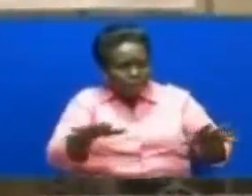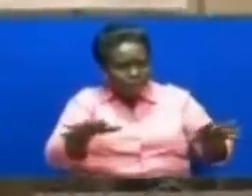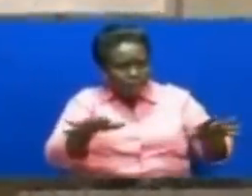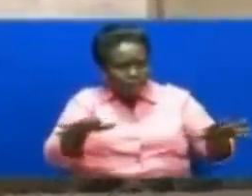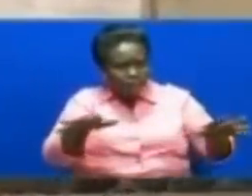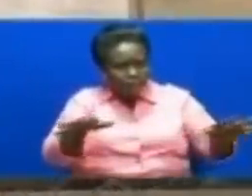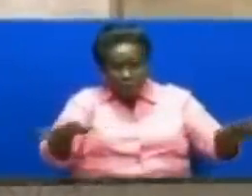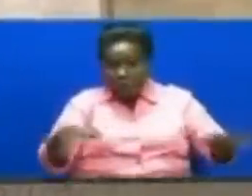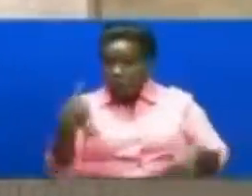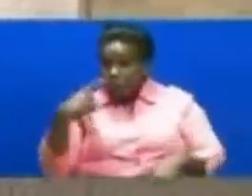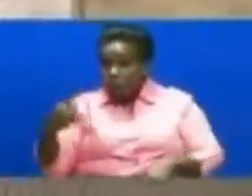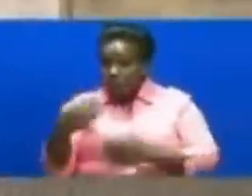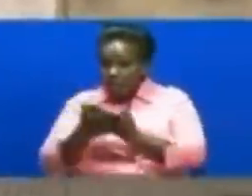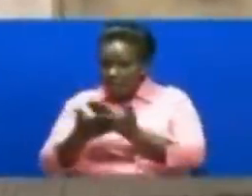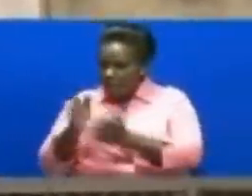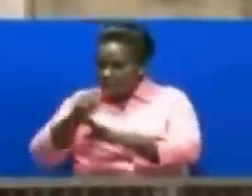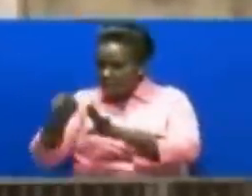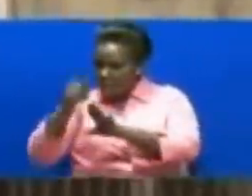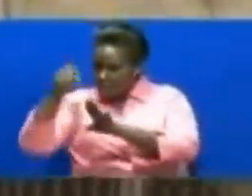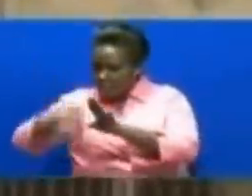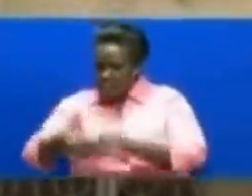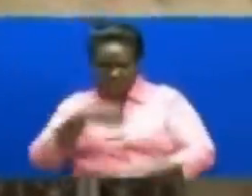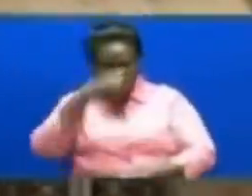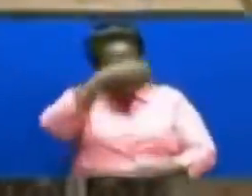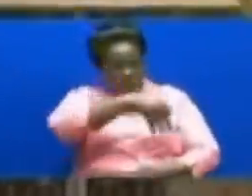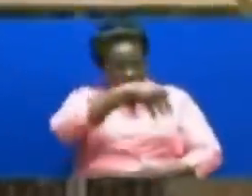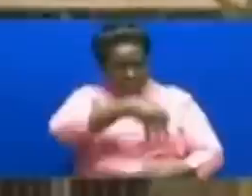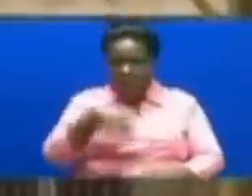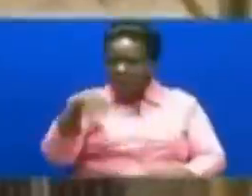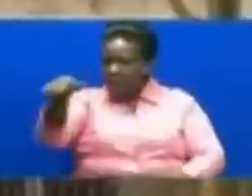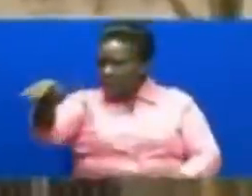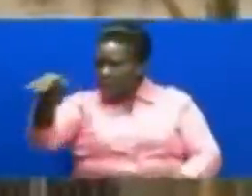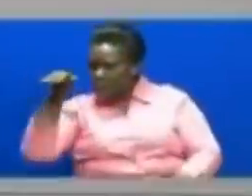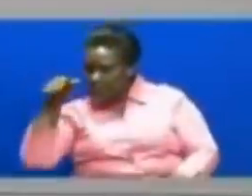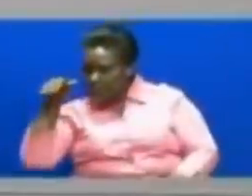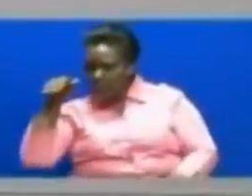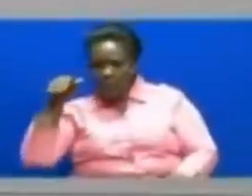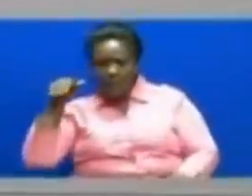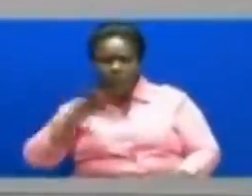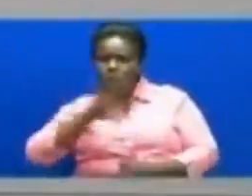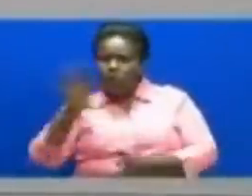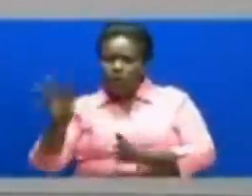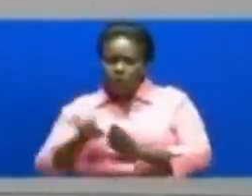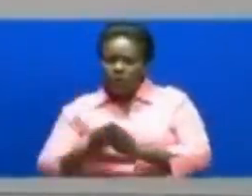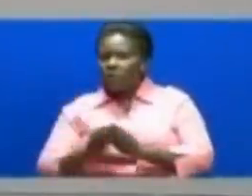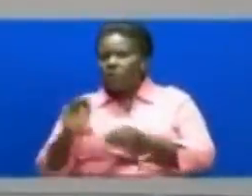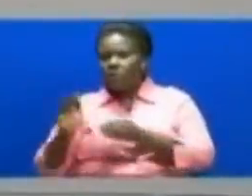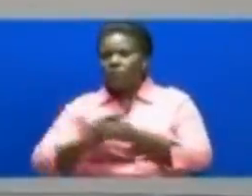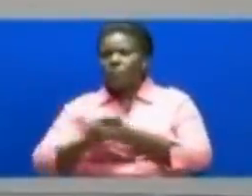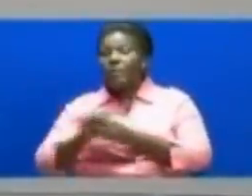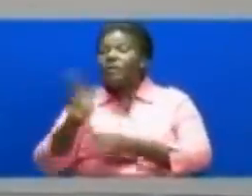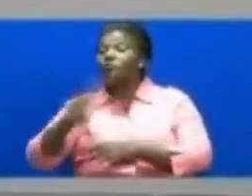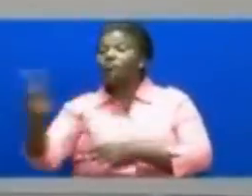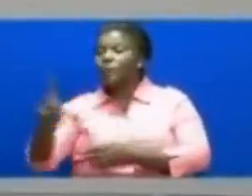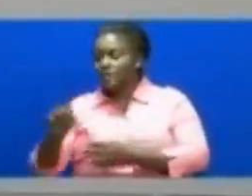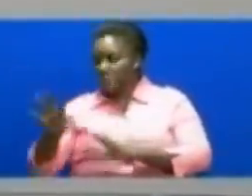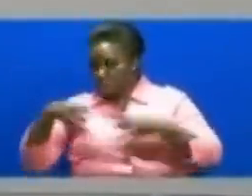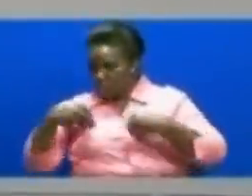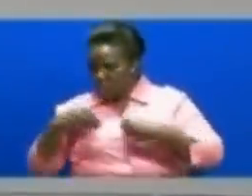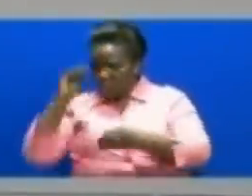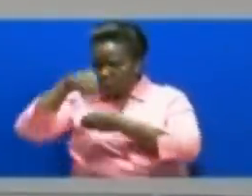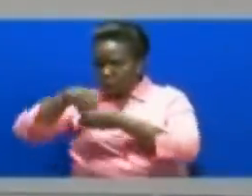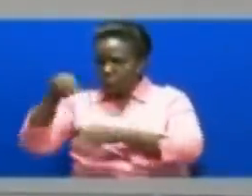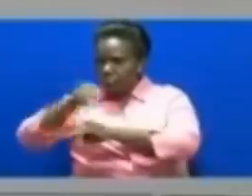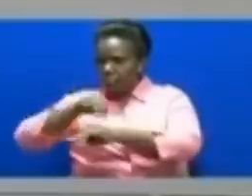Afrika kusini Namibia, Zimbabwe Zimona haji ya kiswahili kuepo katika mitala ya ufundishaji